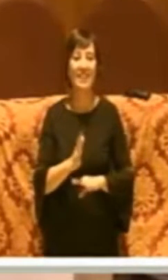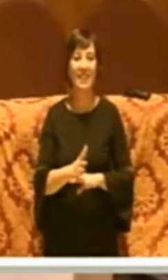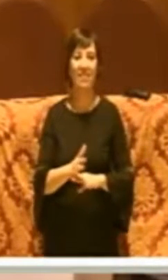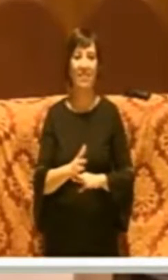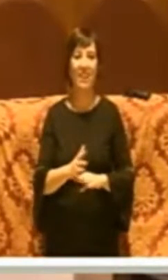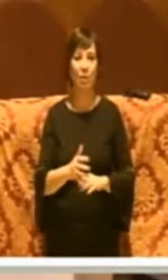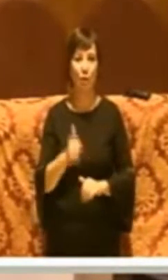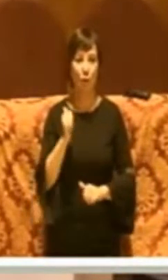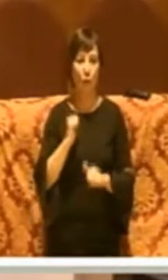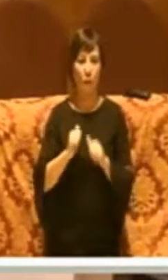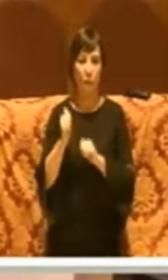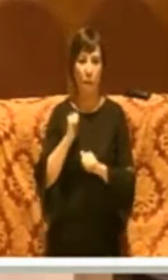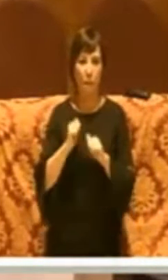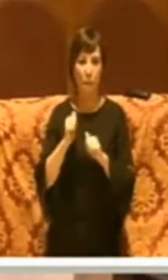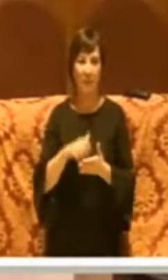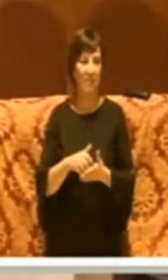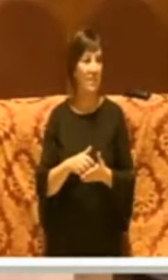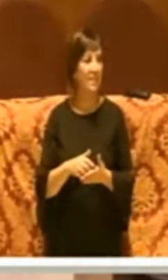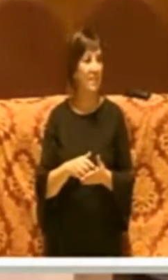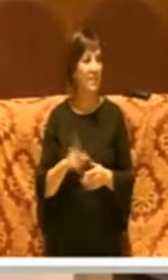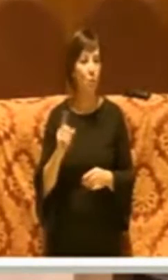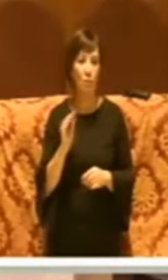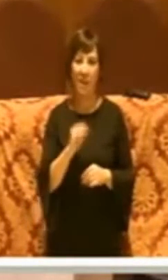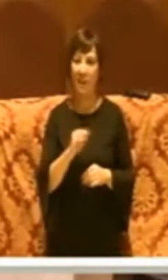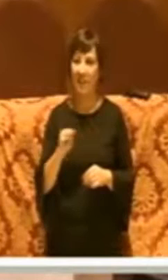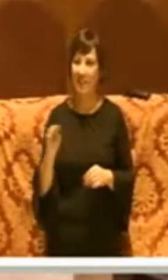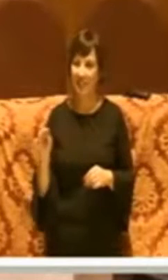preceduto una richiesta.